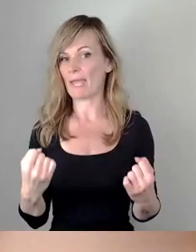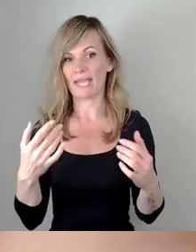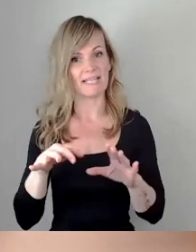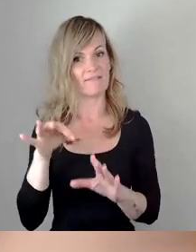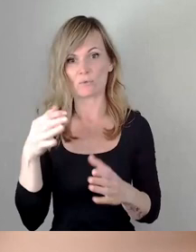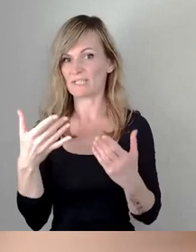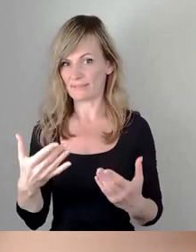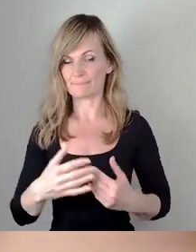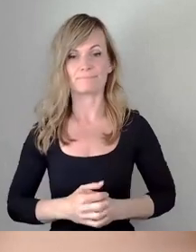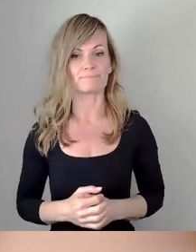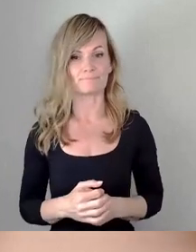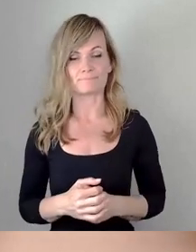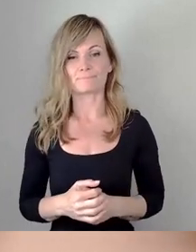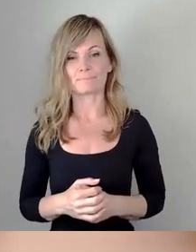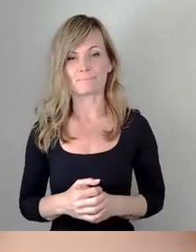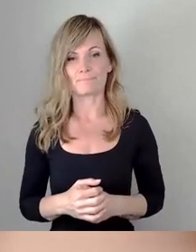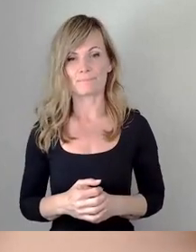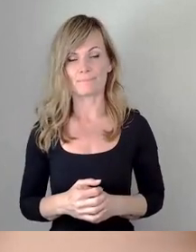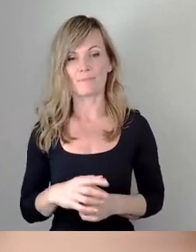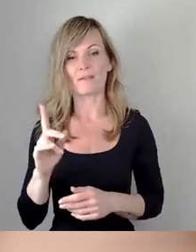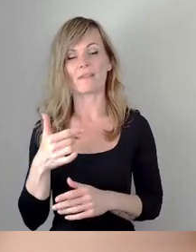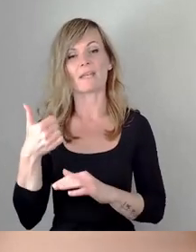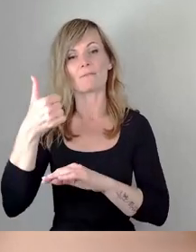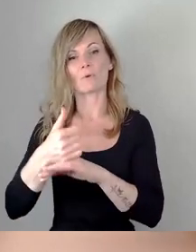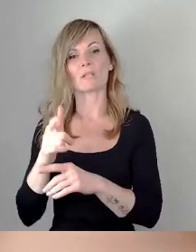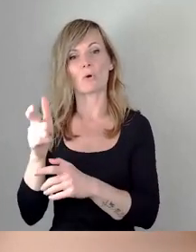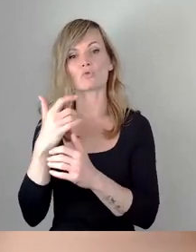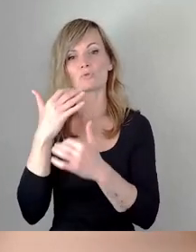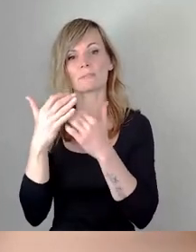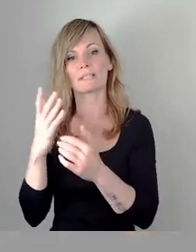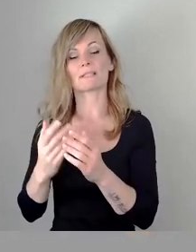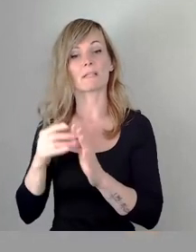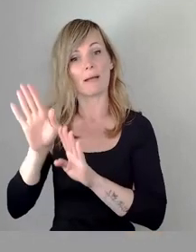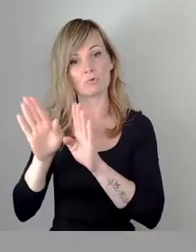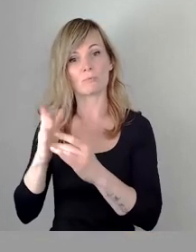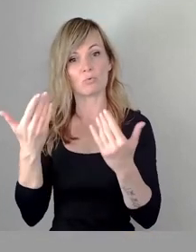zur Abstimmung über den federführenden Ausschussbericht. Wer zustimmen möchte, bitte ich jetzt um Stimmzeichen.